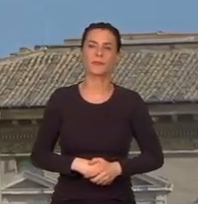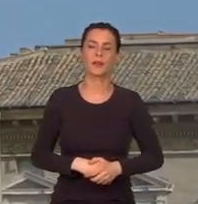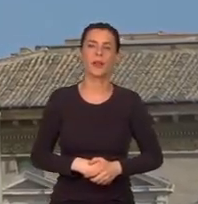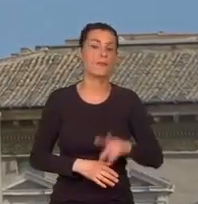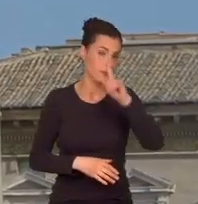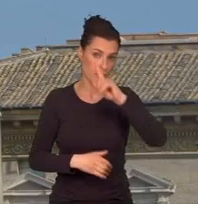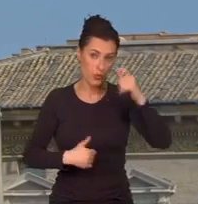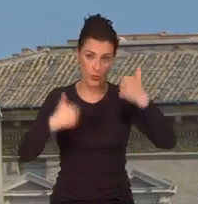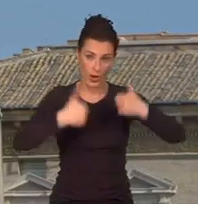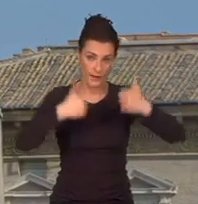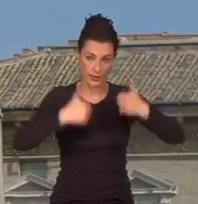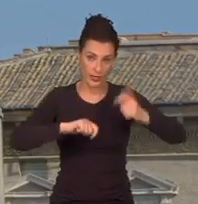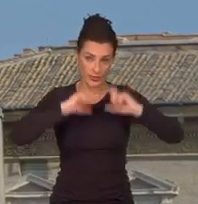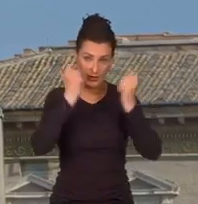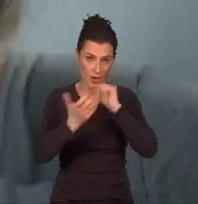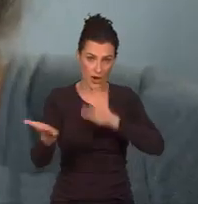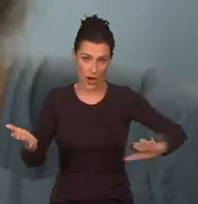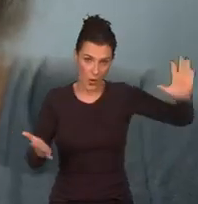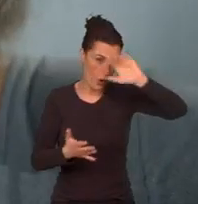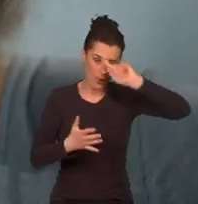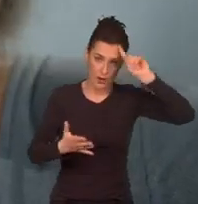Rywalizacja objęła całą Europę.